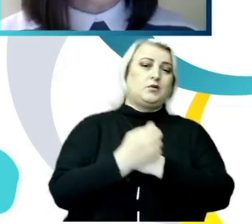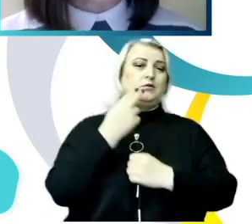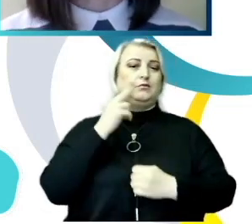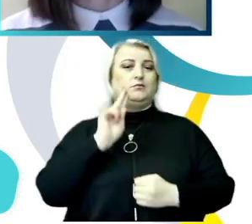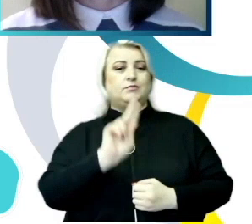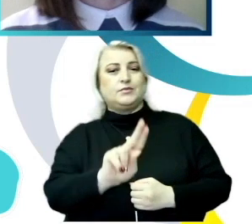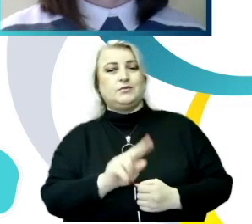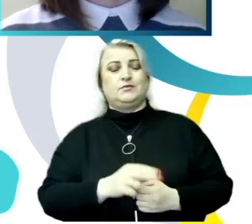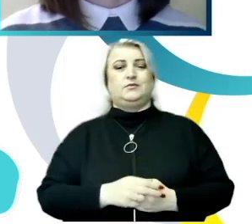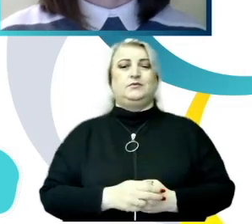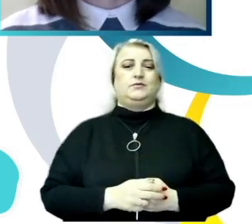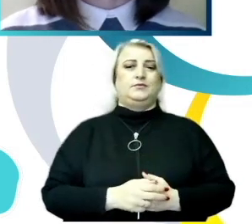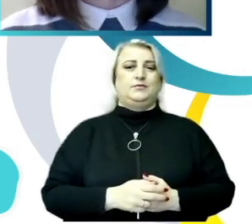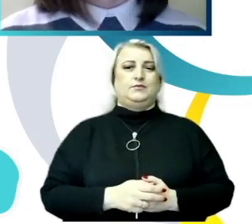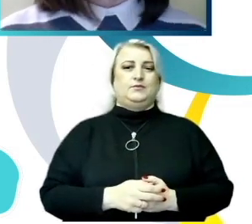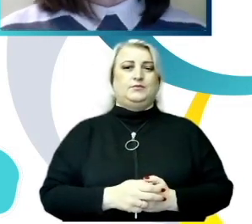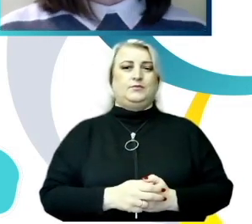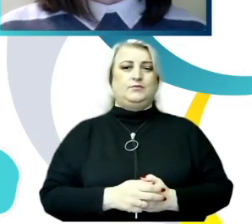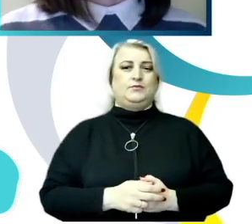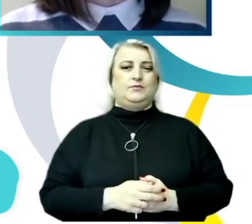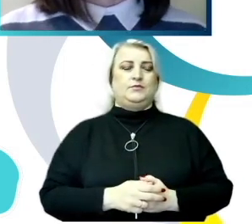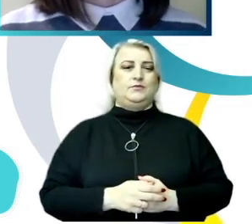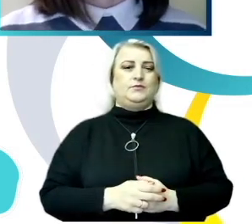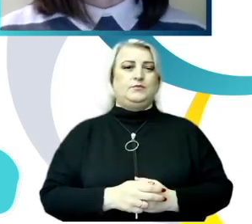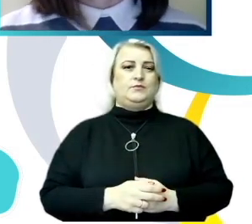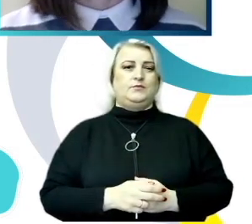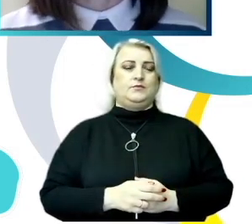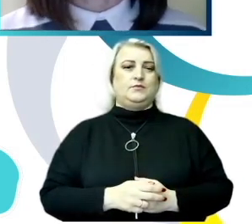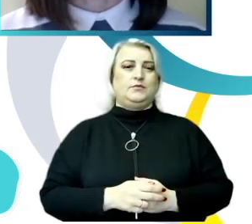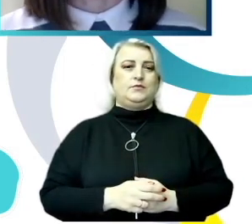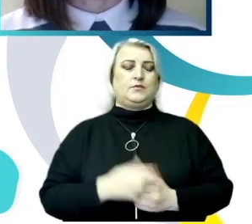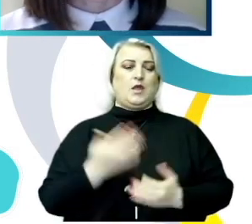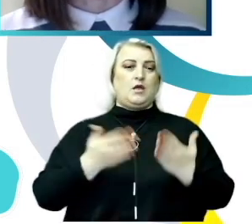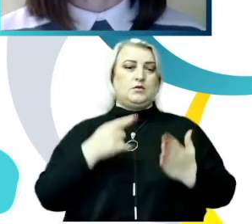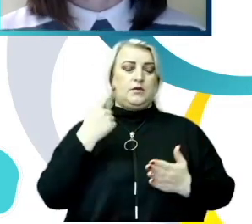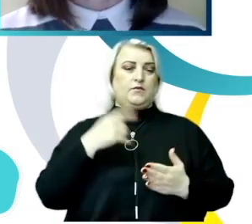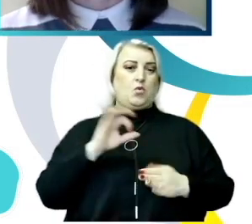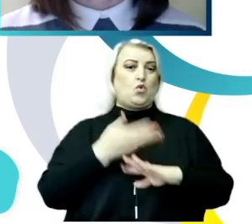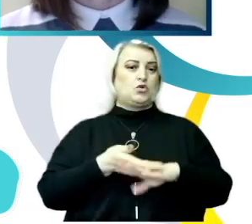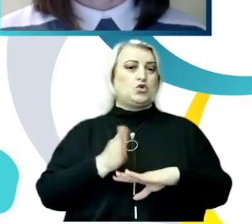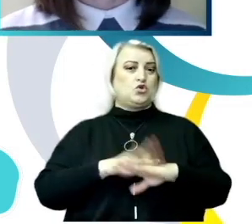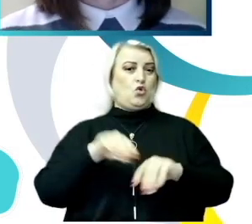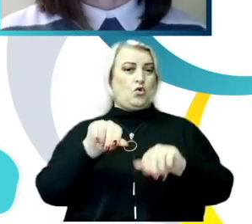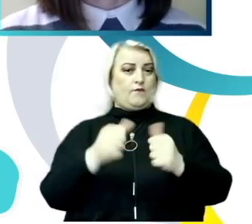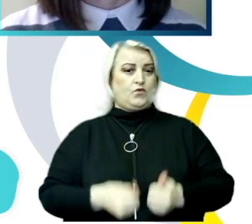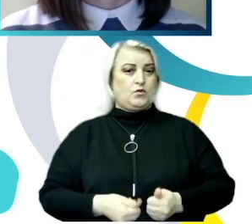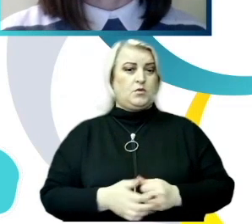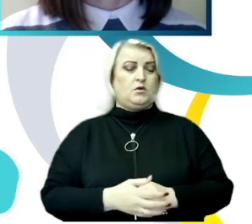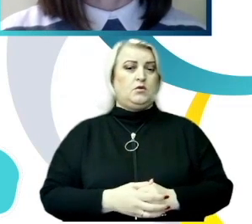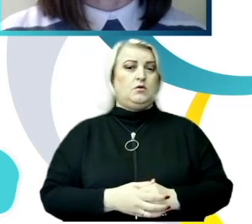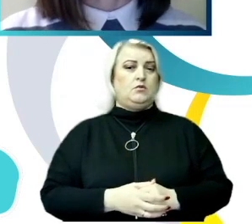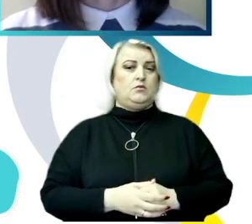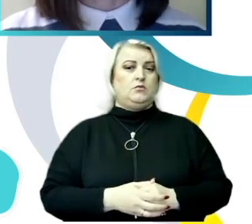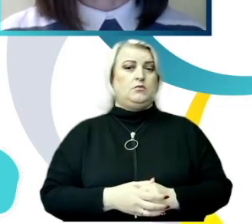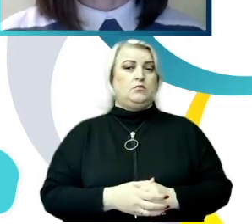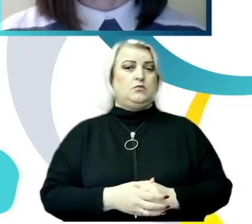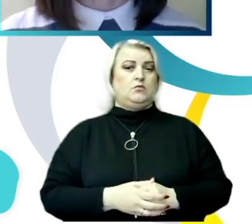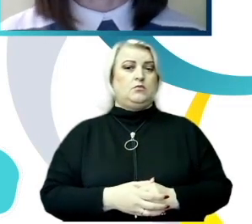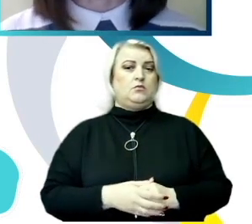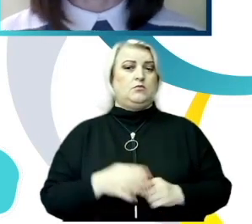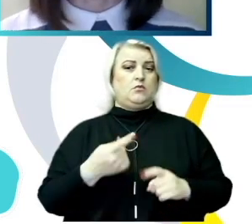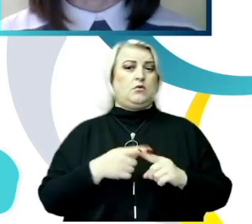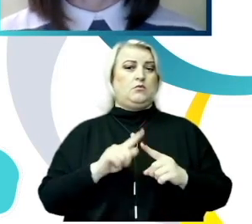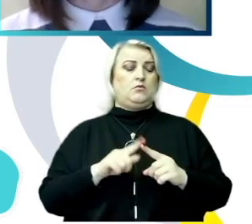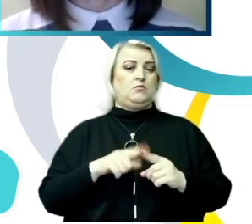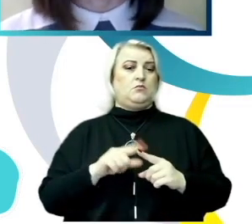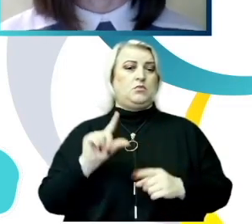săruturi nedorite și așa mai departe. Și dacă vorbim de formele grave, acest cluster ca pondere este